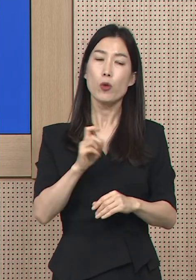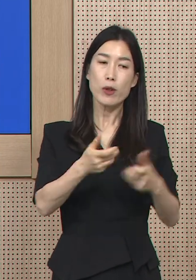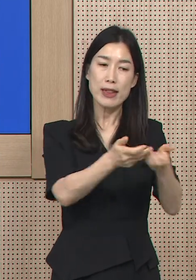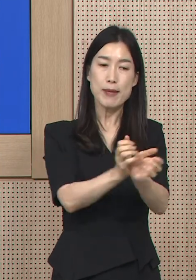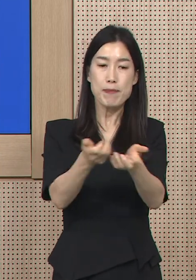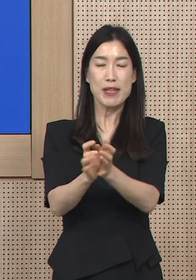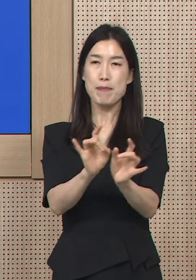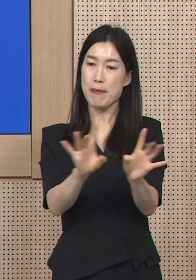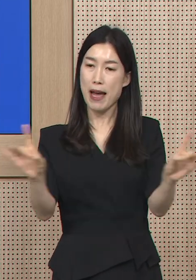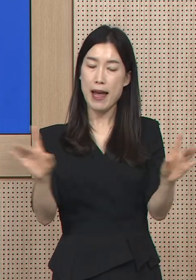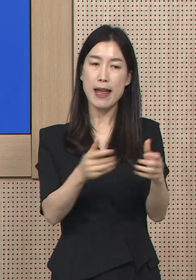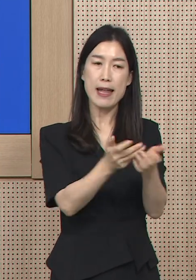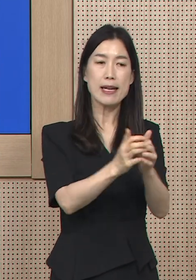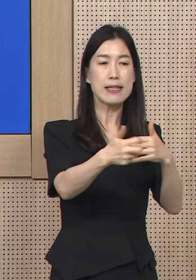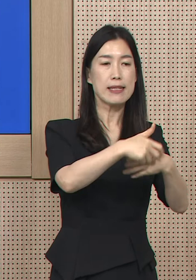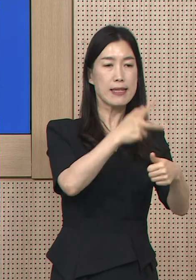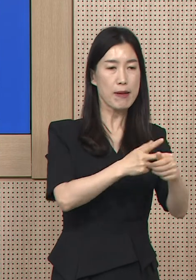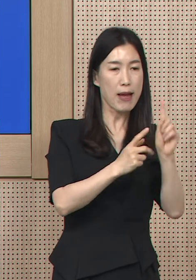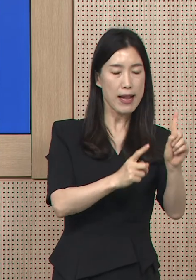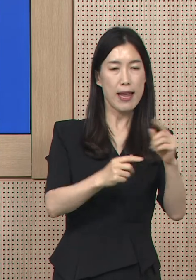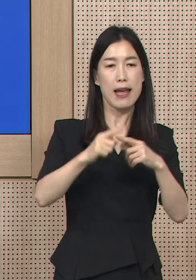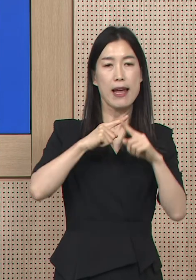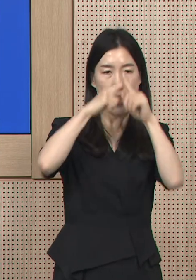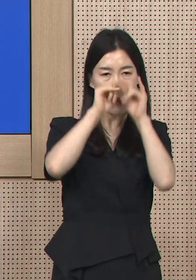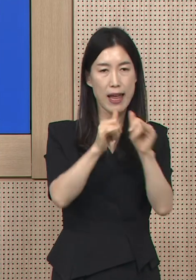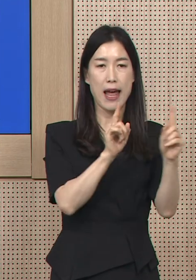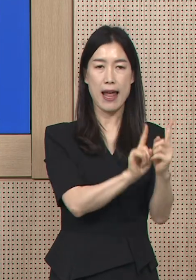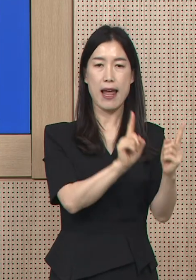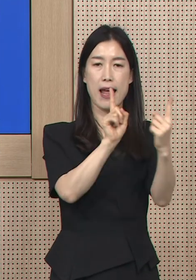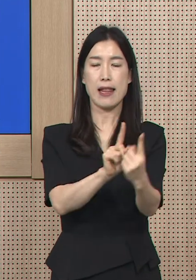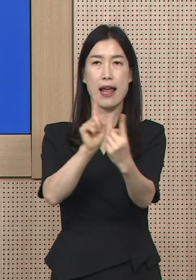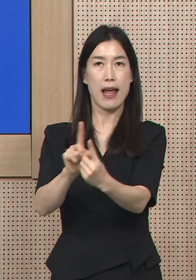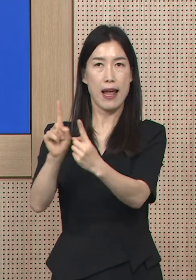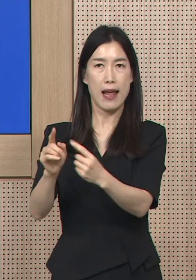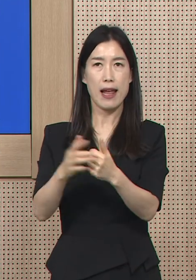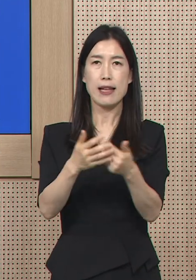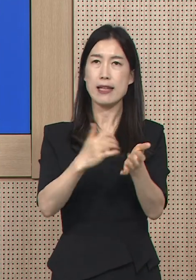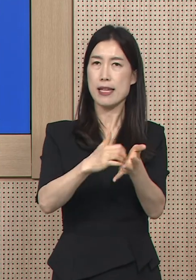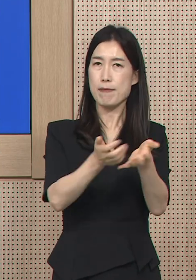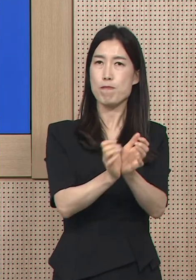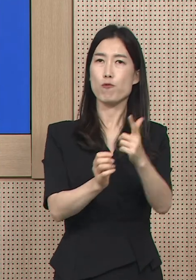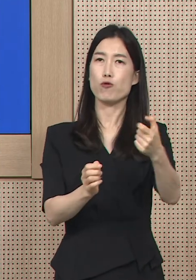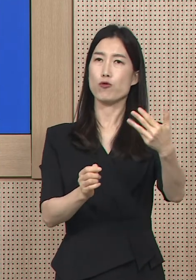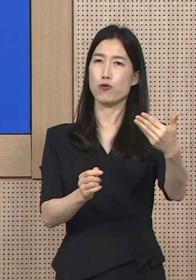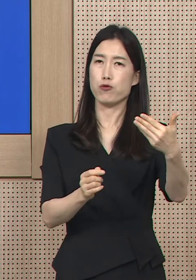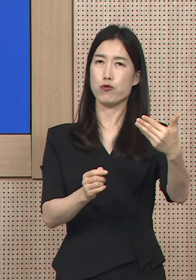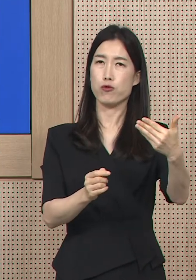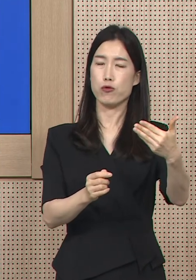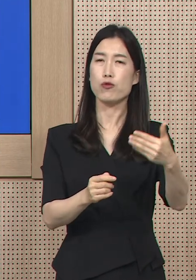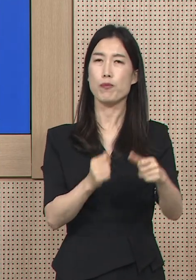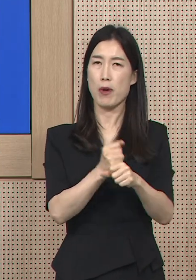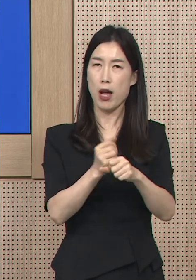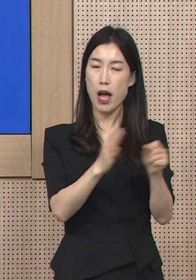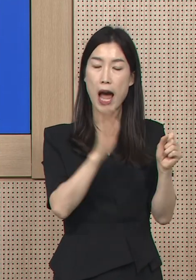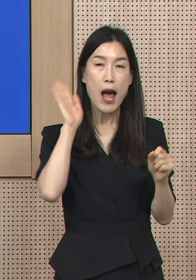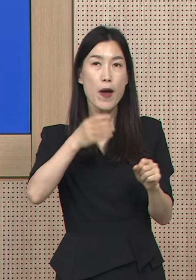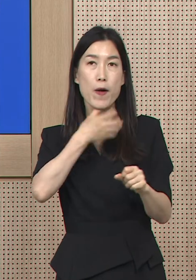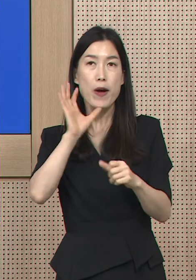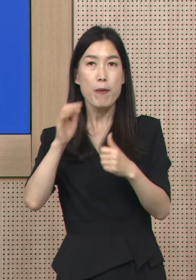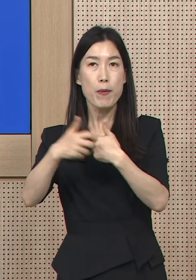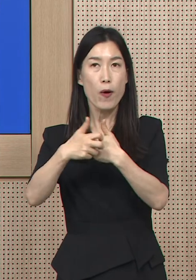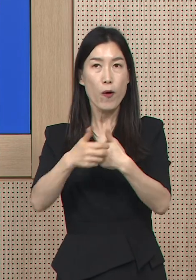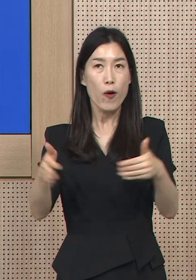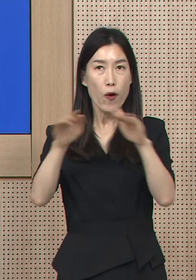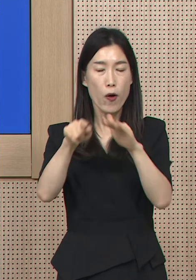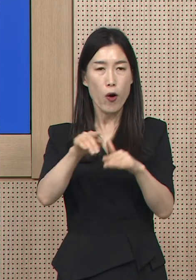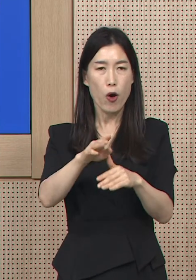간호사 1명 이상으로 구성된 기동 전담반도 46개 의료기관 69팀으로 운영하며 요양시설 등에서 현장 대명 진료로